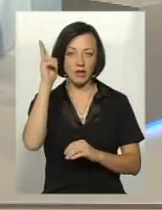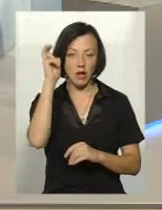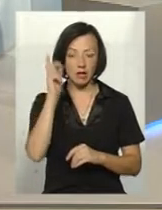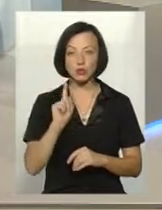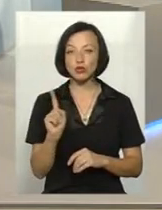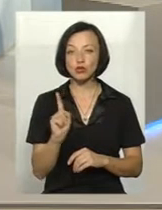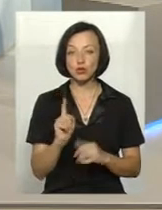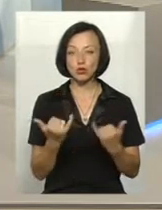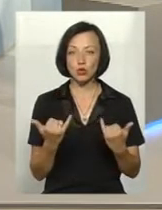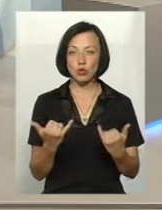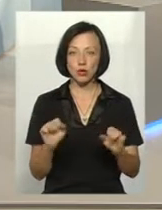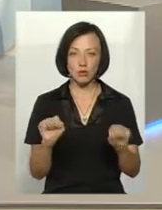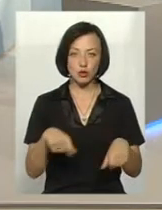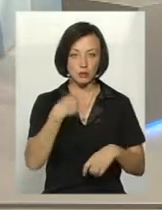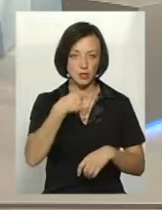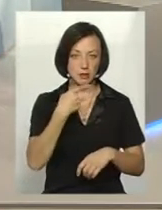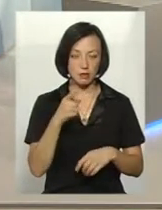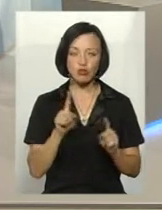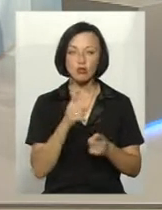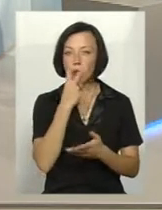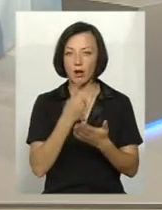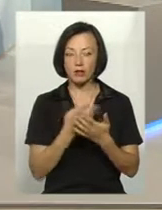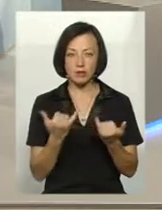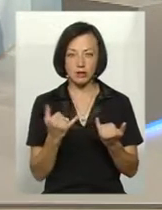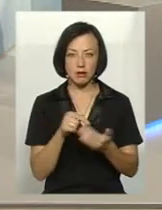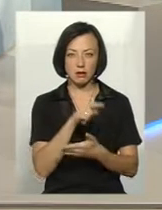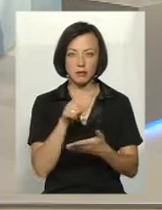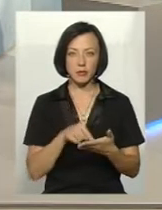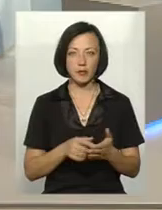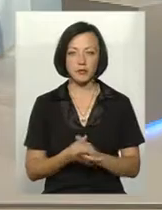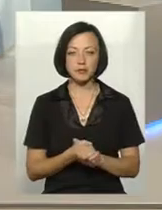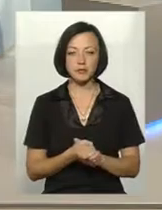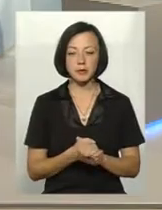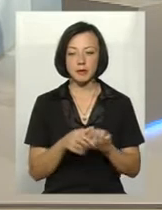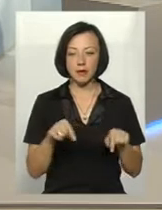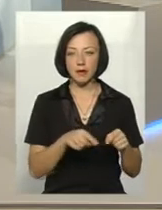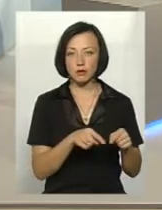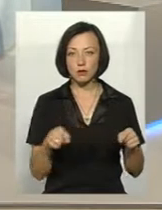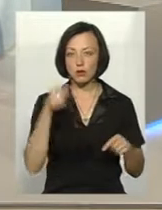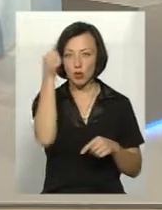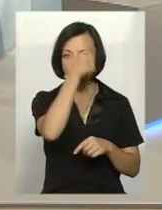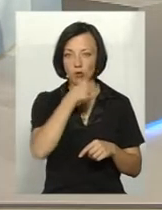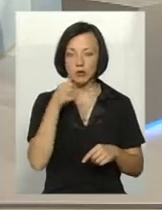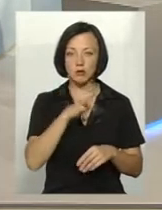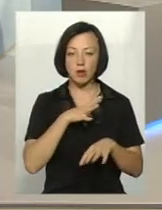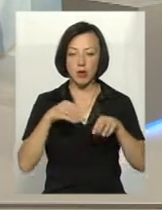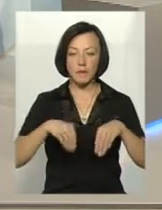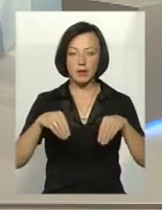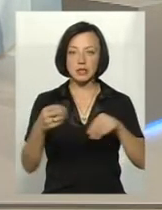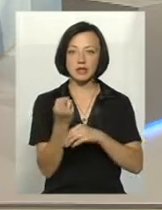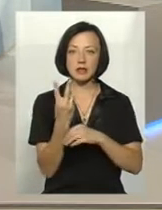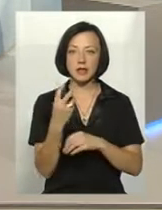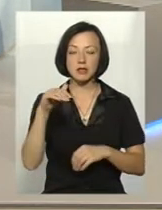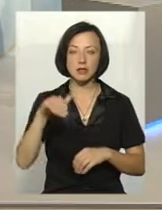Що сьогодні можемо казати? Що бачимо зараз? Ну, в поточному році було посіяно майже 12 тисяч